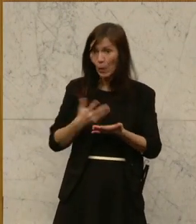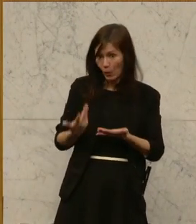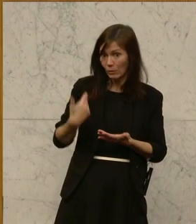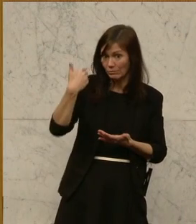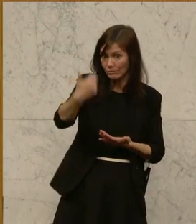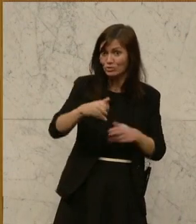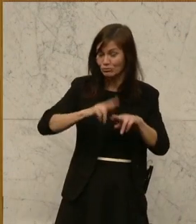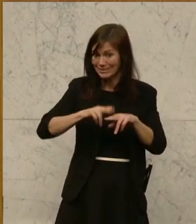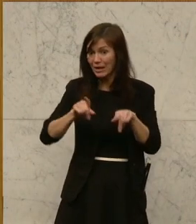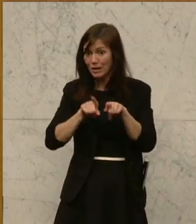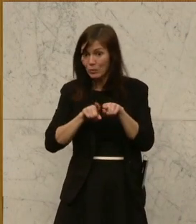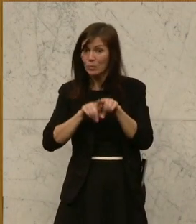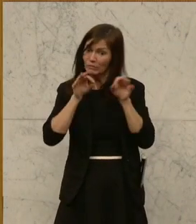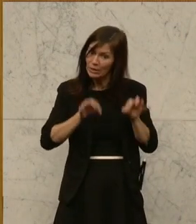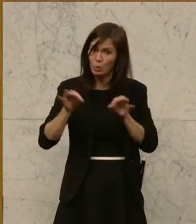gönnen.